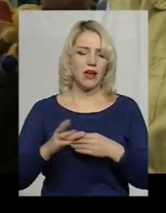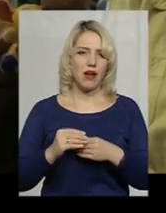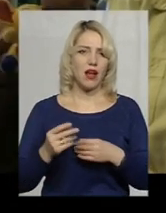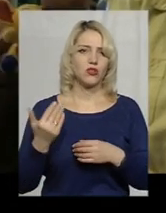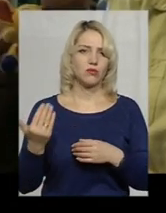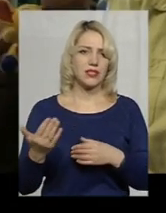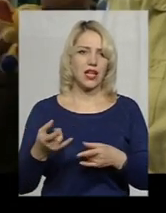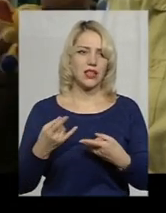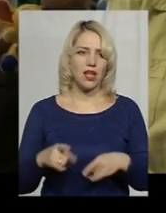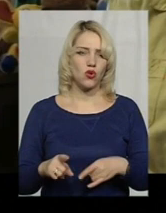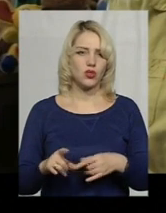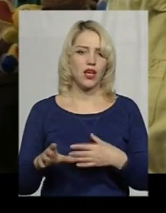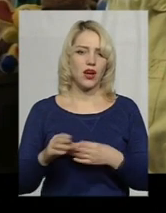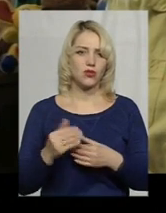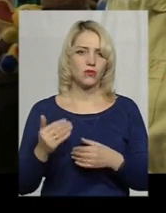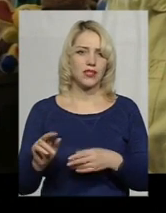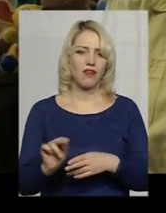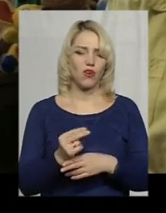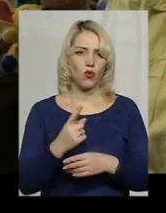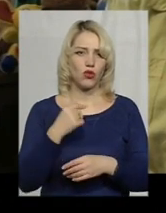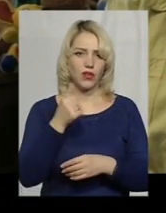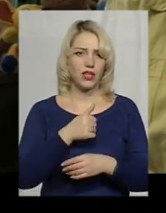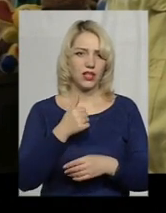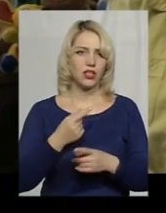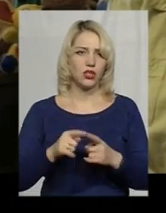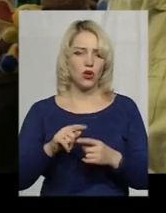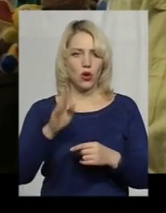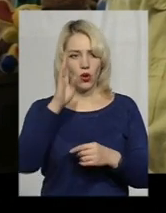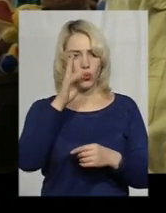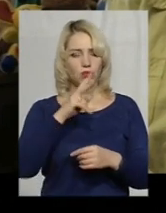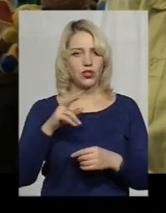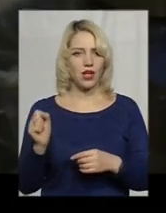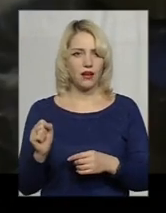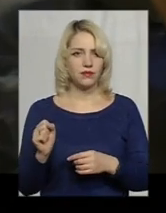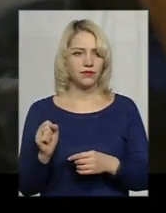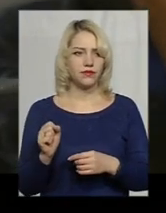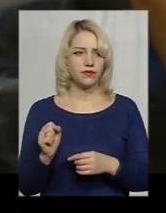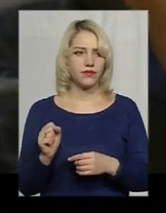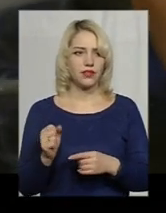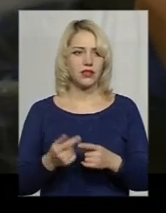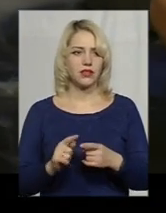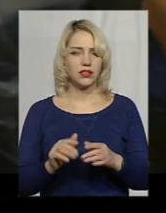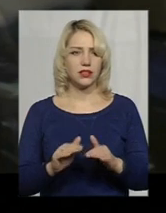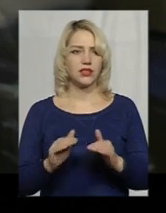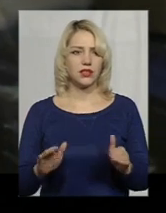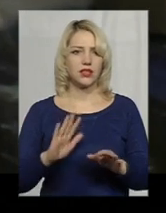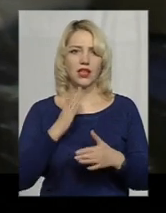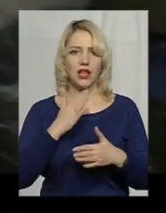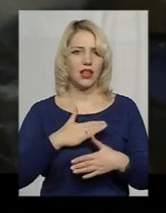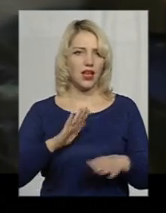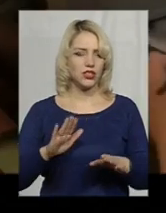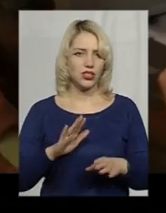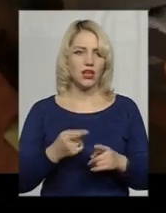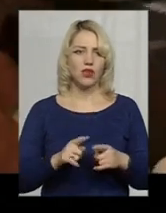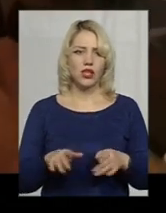разом з нею майже рік виховували цього хлопчика. Це діти не наші, що вони не